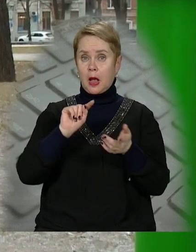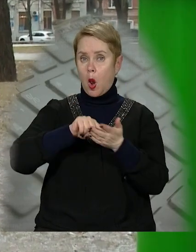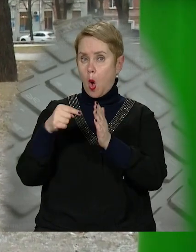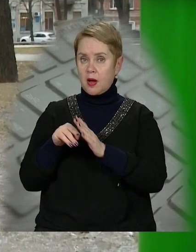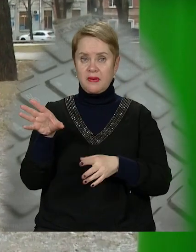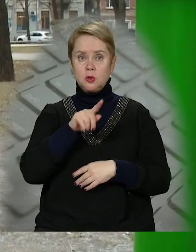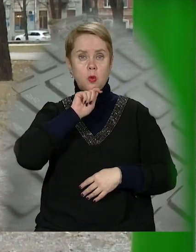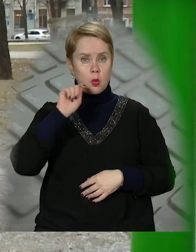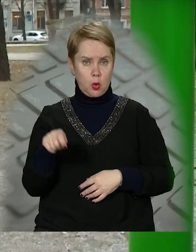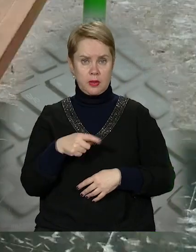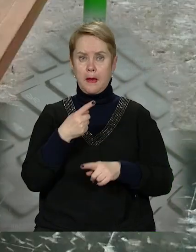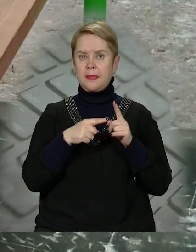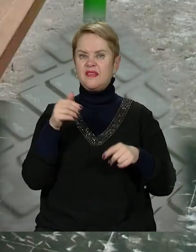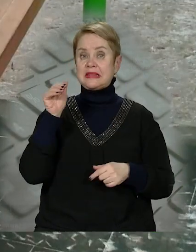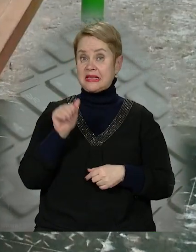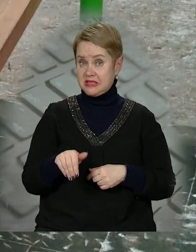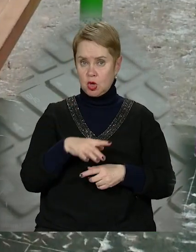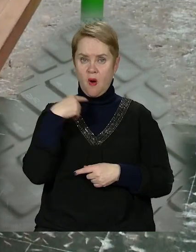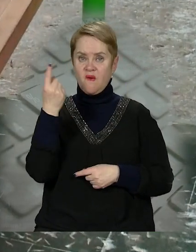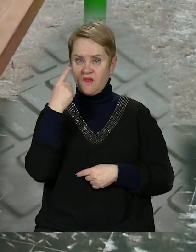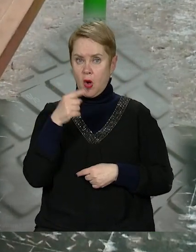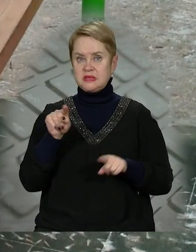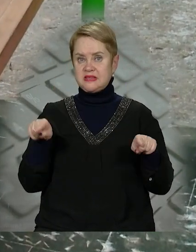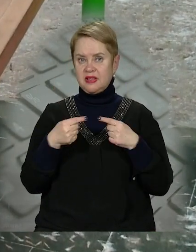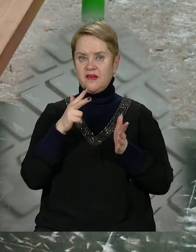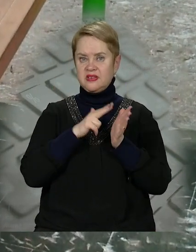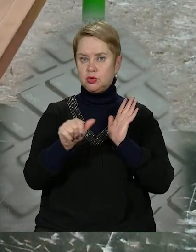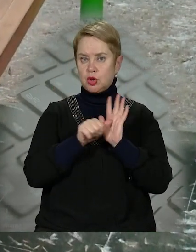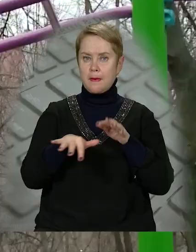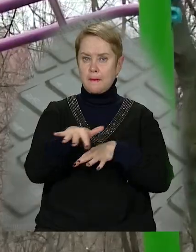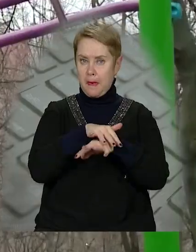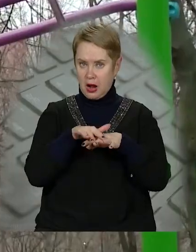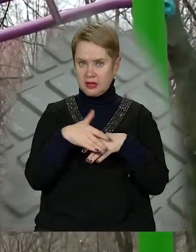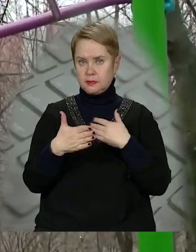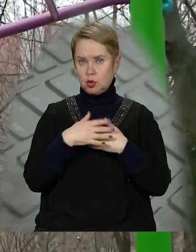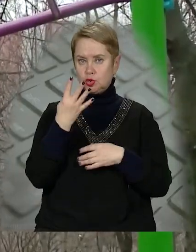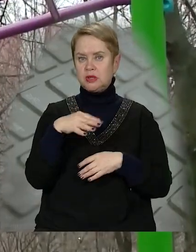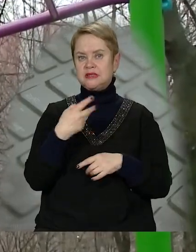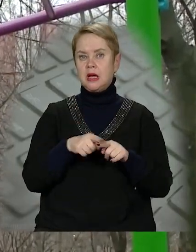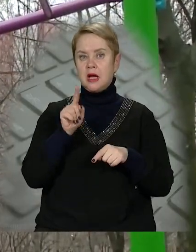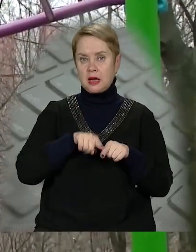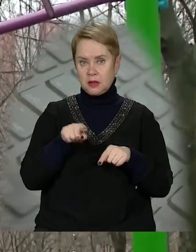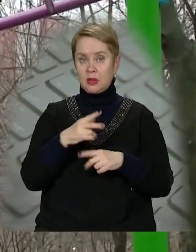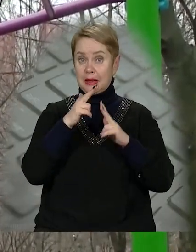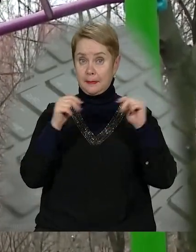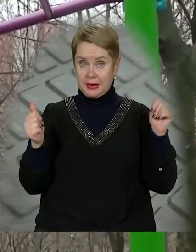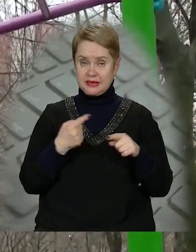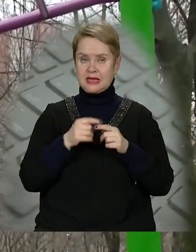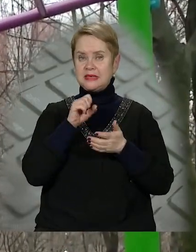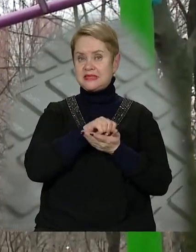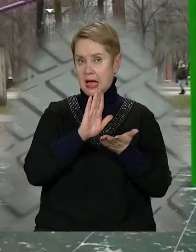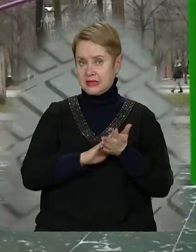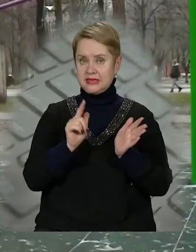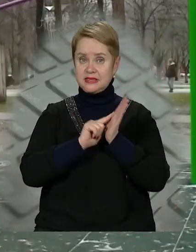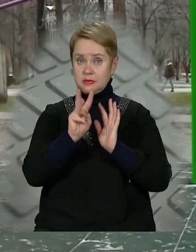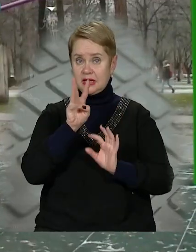локацій по всій Україні вже понад півтисячі. В області звели 86 майданчиків, близько чотири десятки з яких у Дніпрі. За